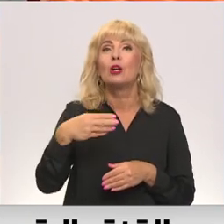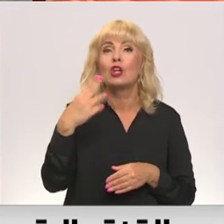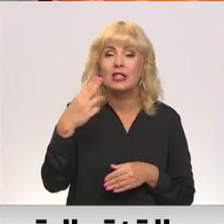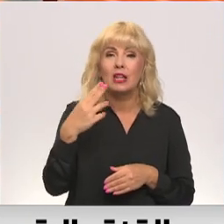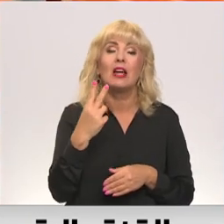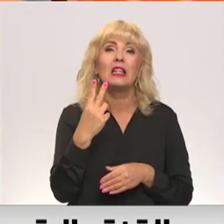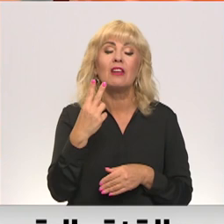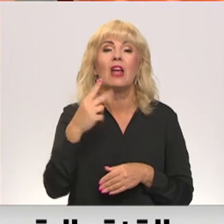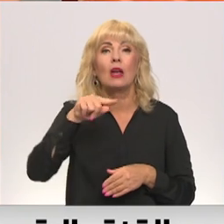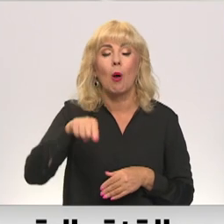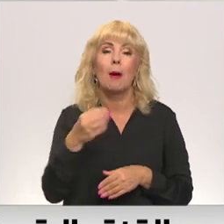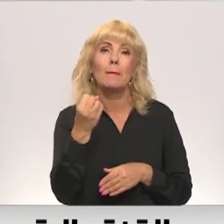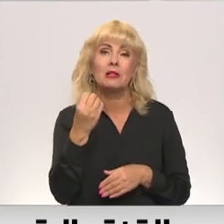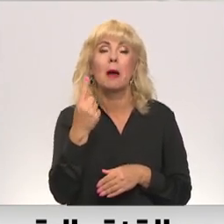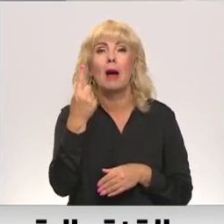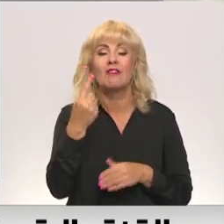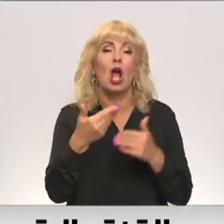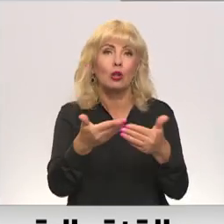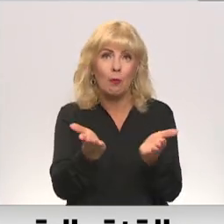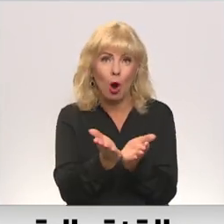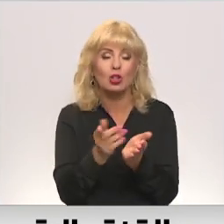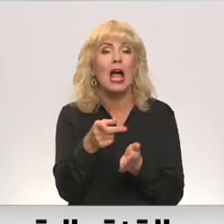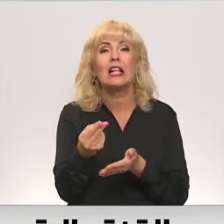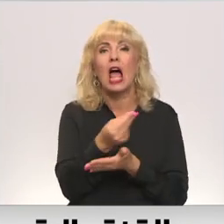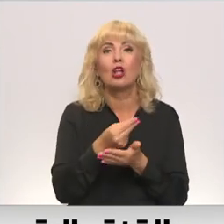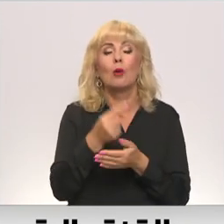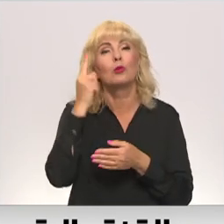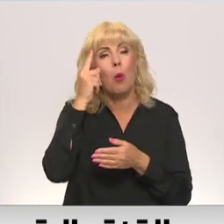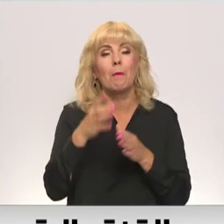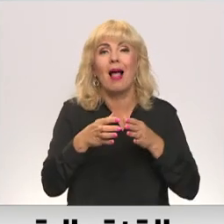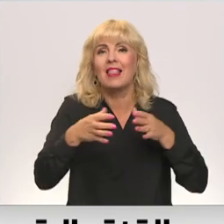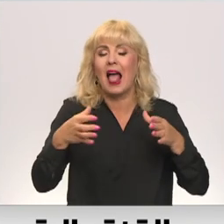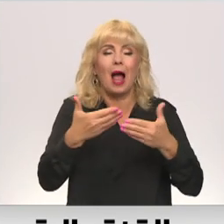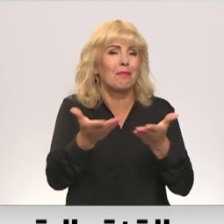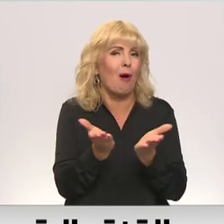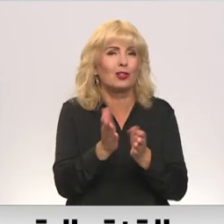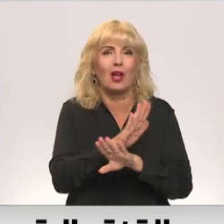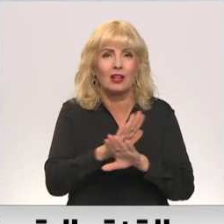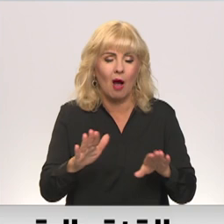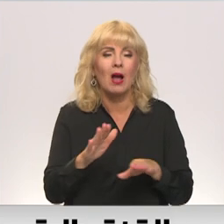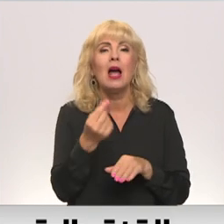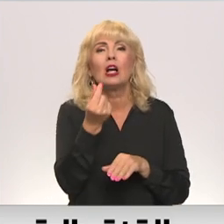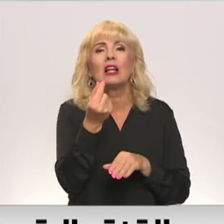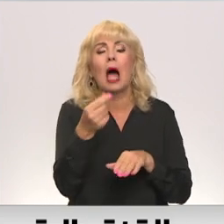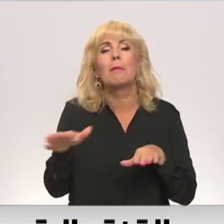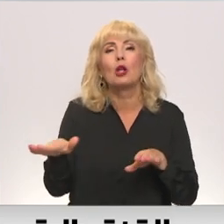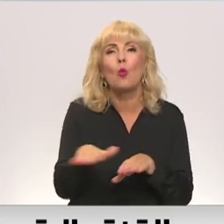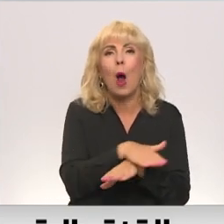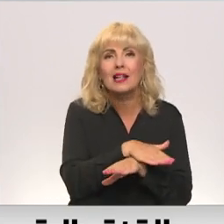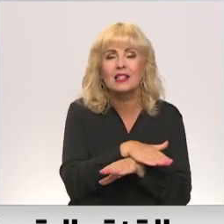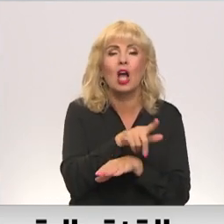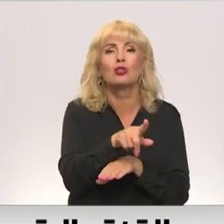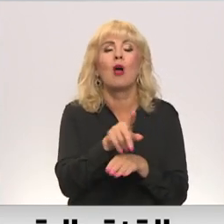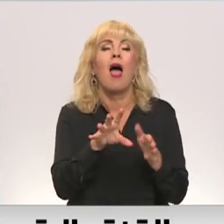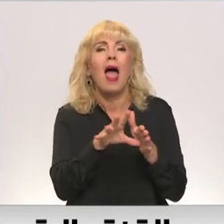.15 par porciju. Nenozīmē, ka būs divreiz lielāka porcija, mēs tas knapi nosiet praktiski šo te gan